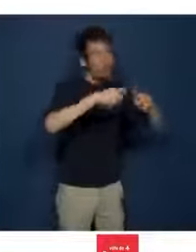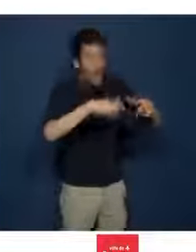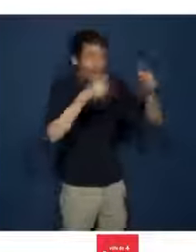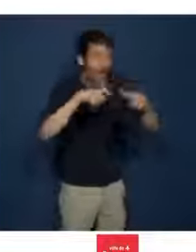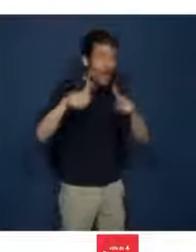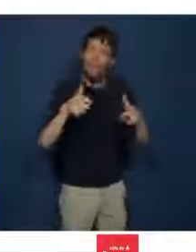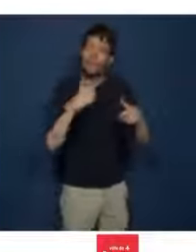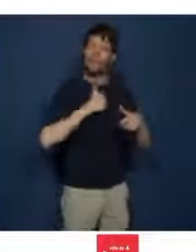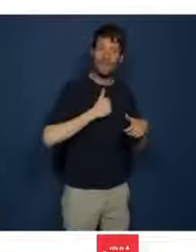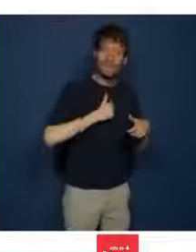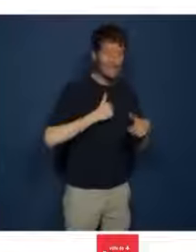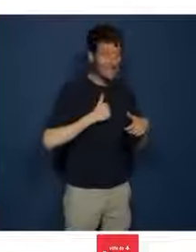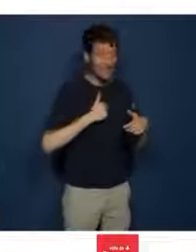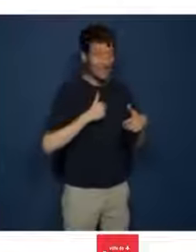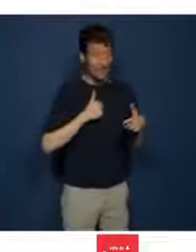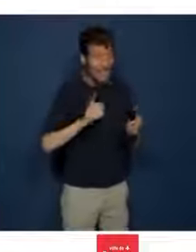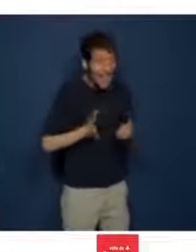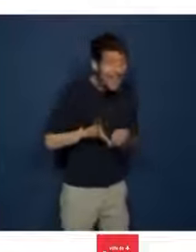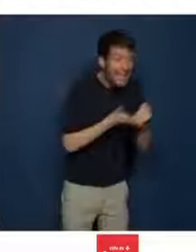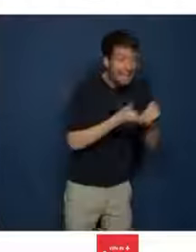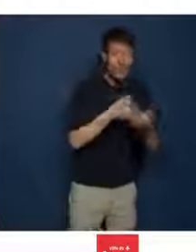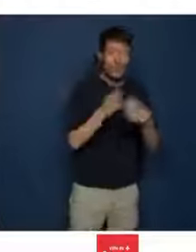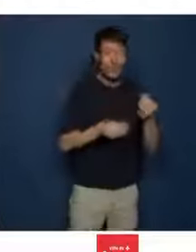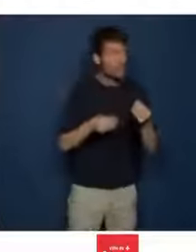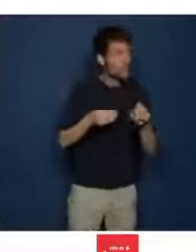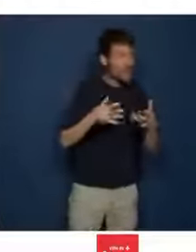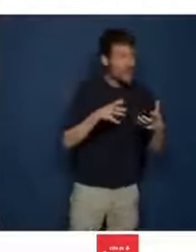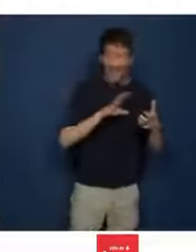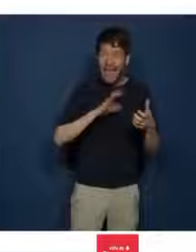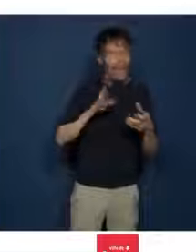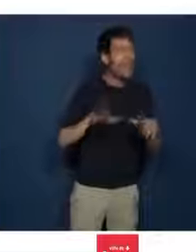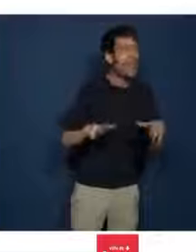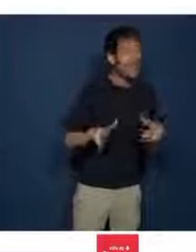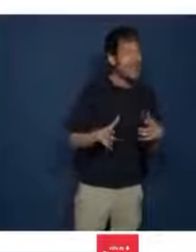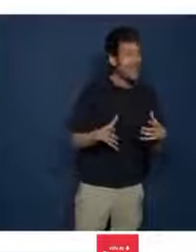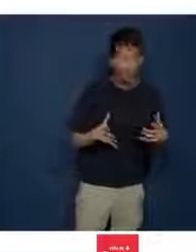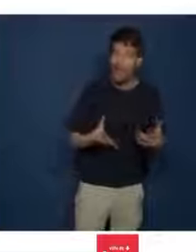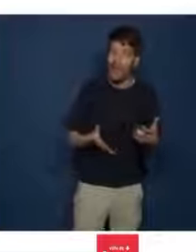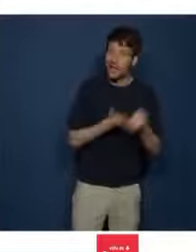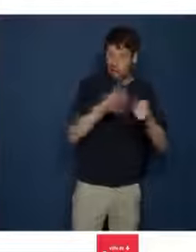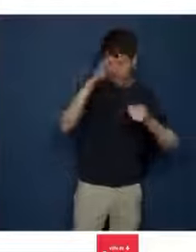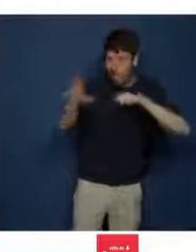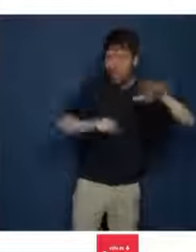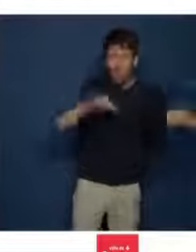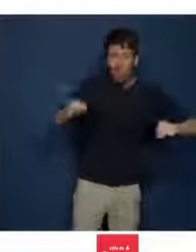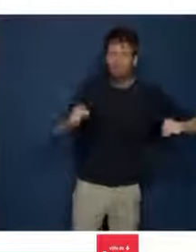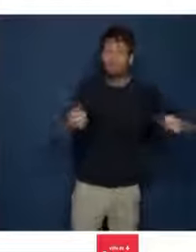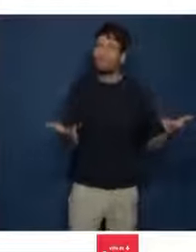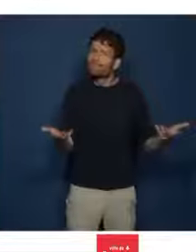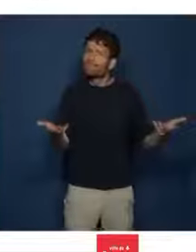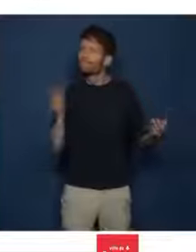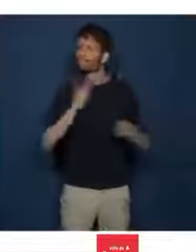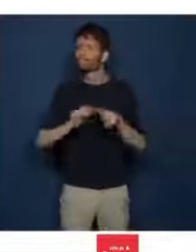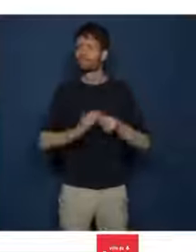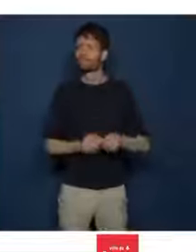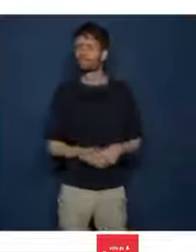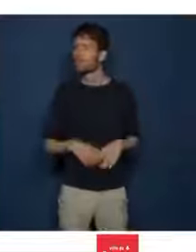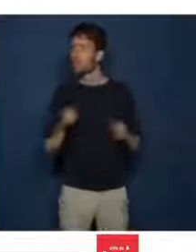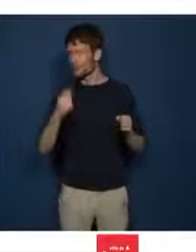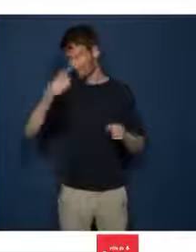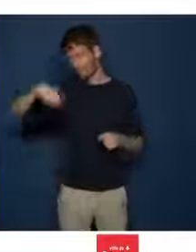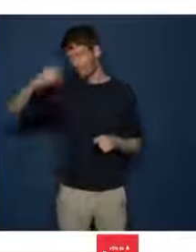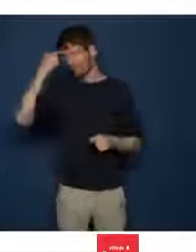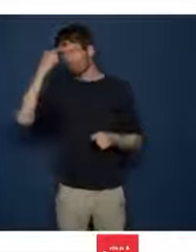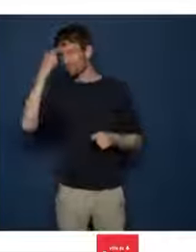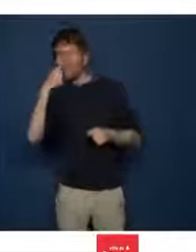question mérite d'être posée. Et précisément, on aurait pu s'attendre à ce que les élus de votre majorité, ou